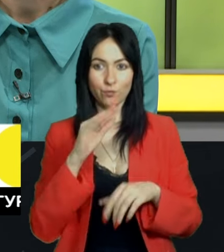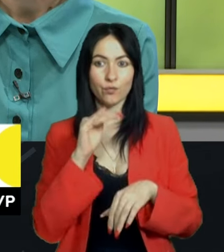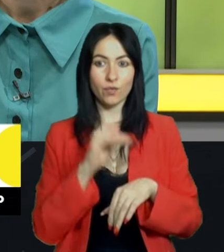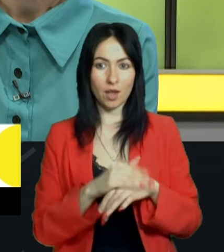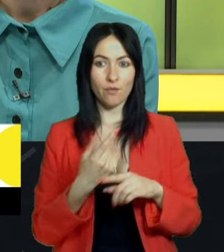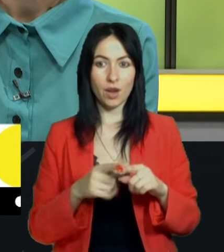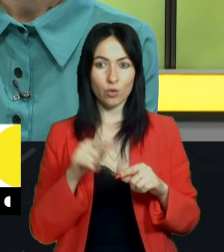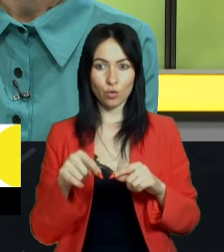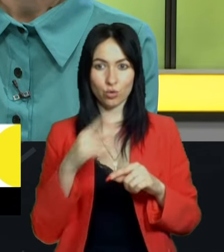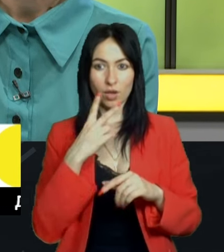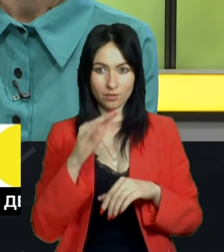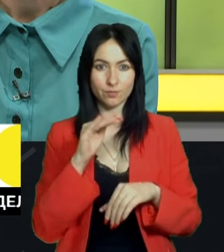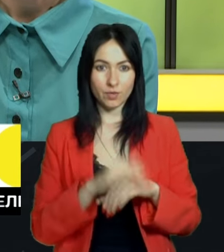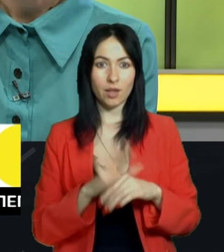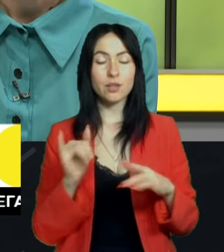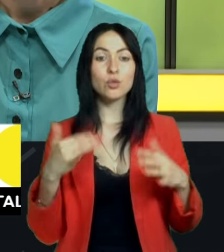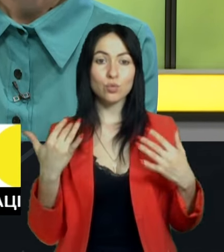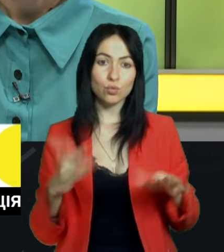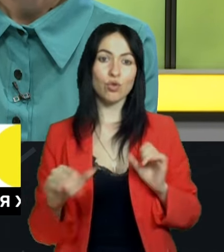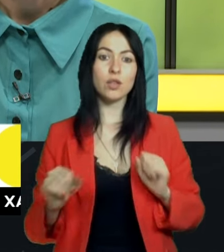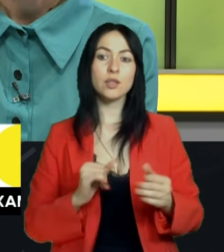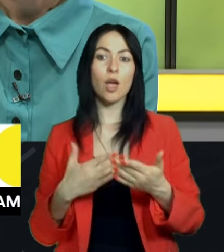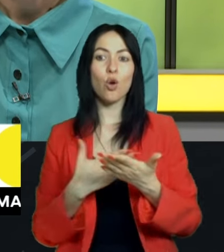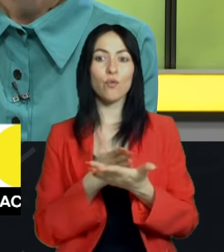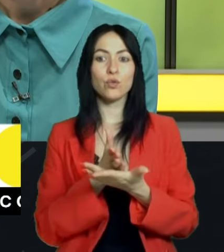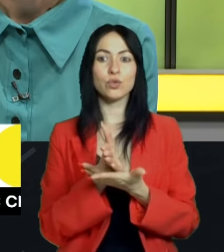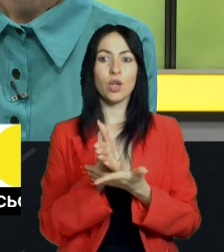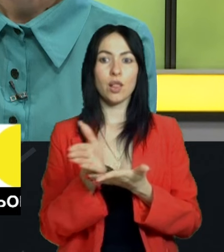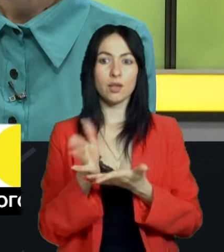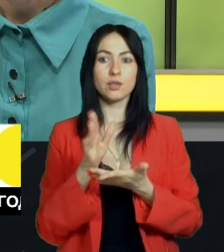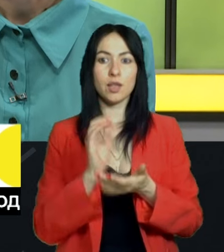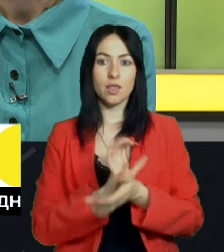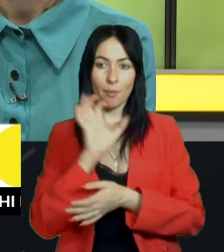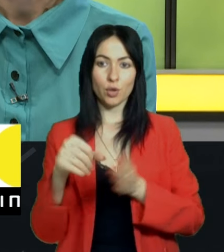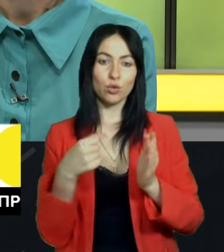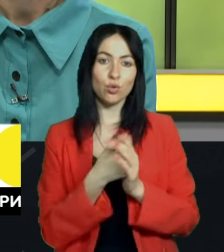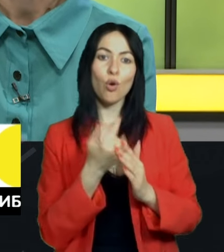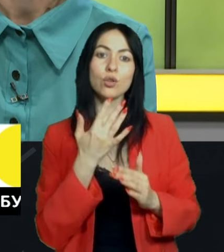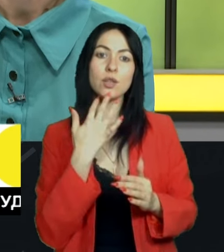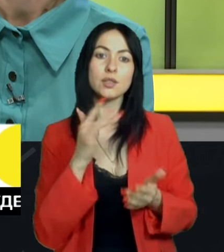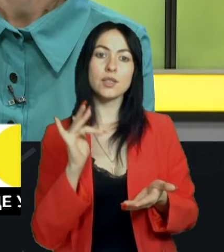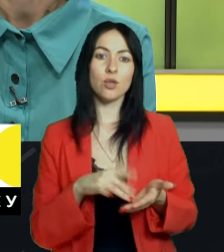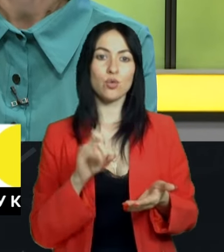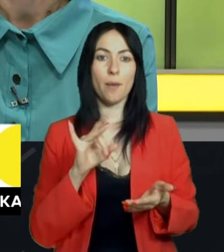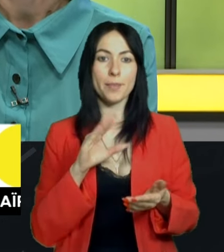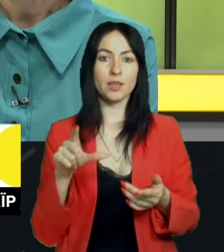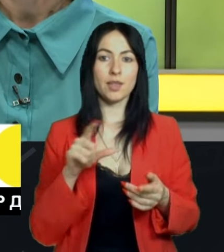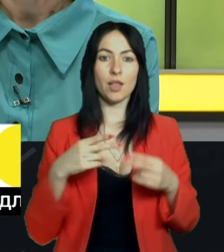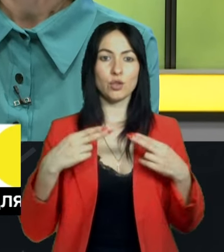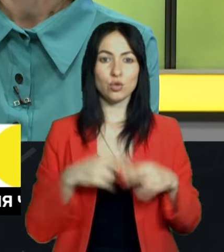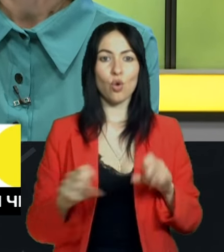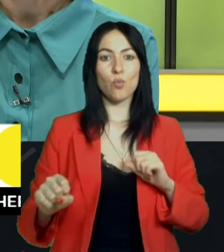вже безпосередньо скеровуються листи до Національного центру апарат півно-технічного управління мережами